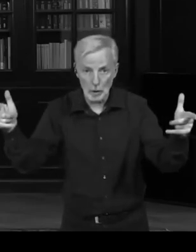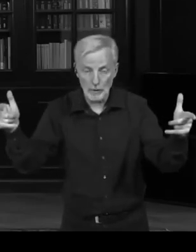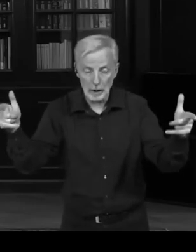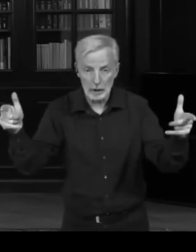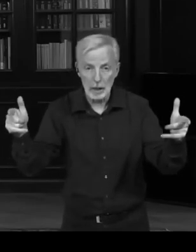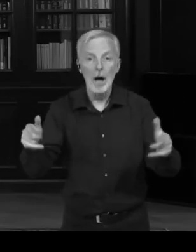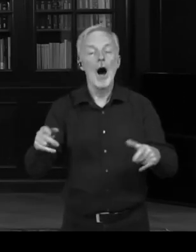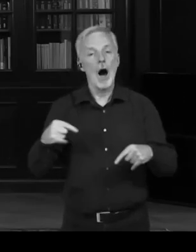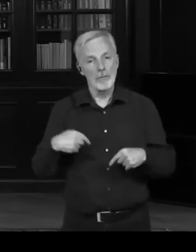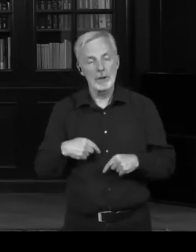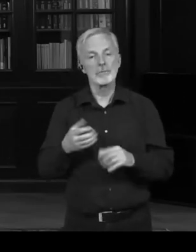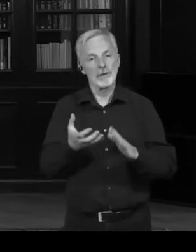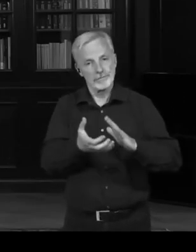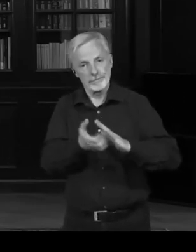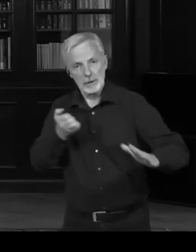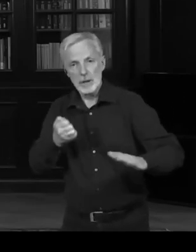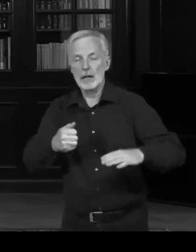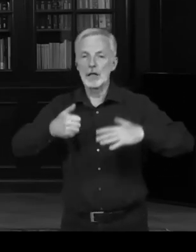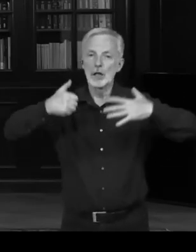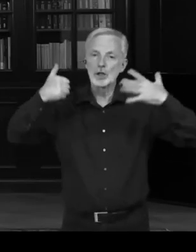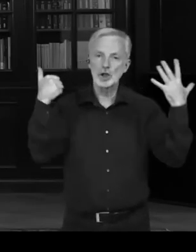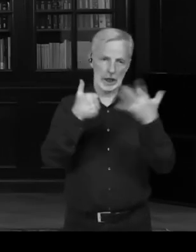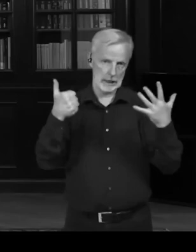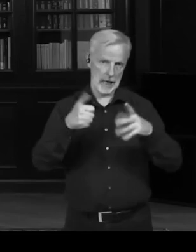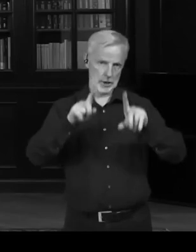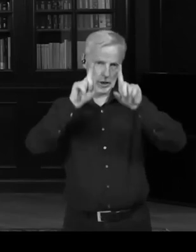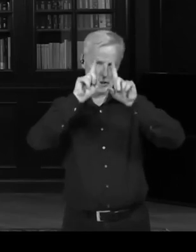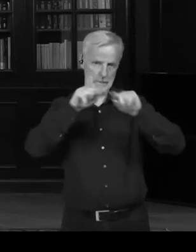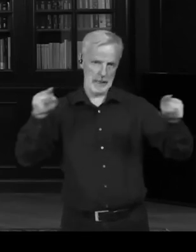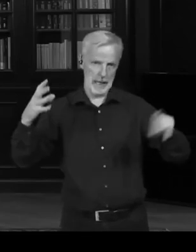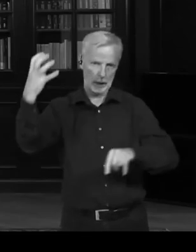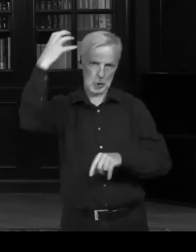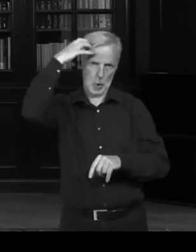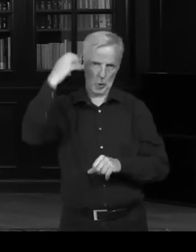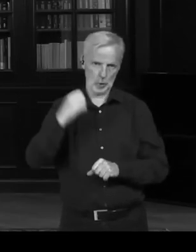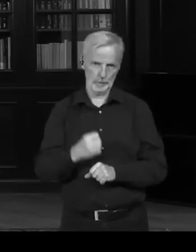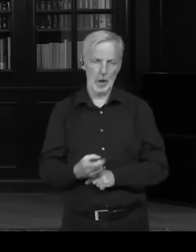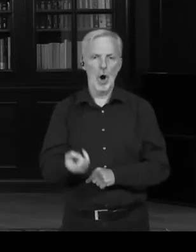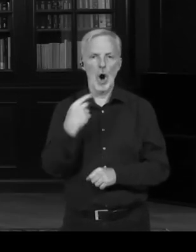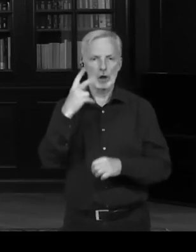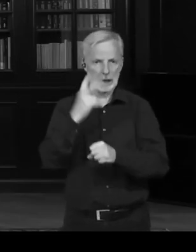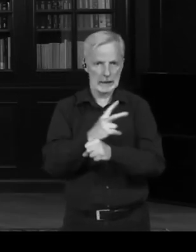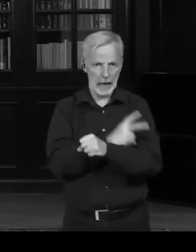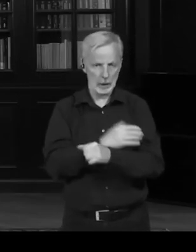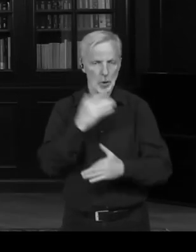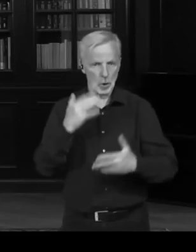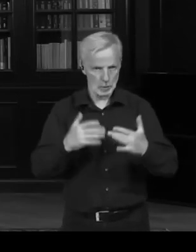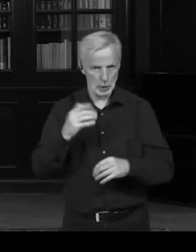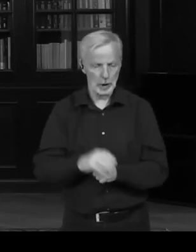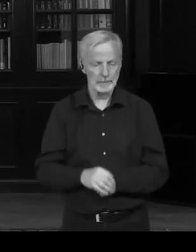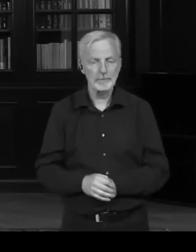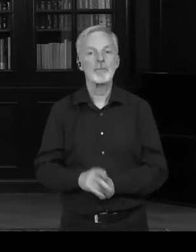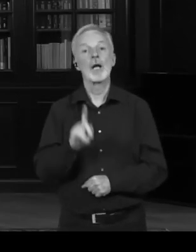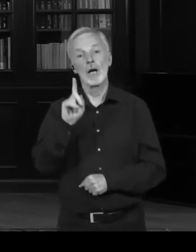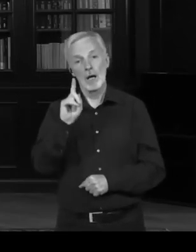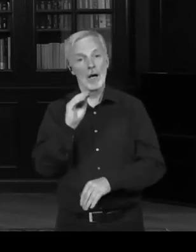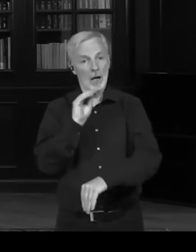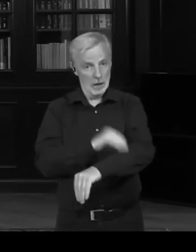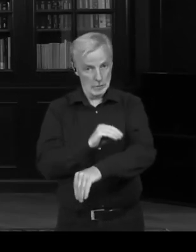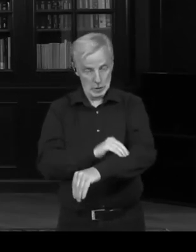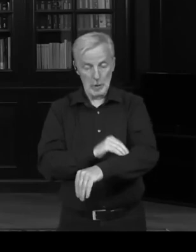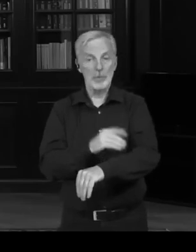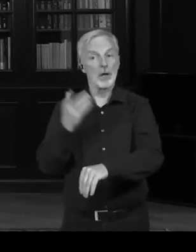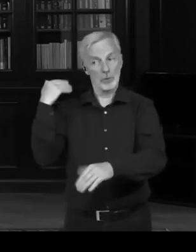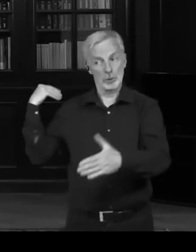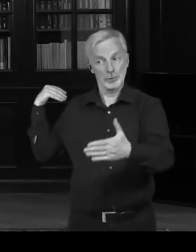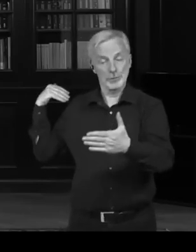uvést na pravou míru a říct před těma všema, že seš prostě debil, který absolutně nemá ve vládě co dělat. Ale jelikož ty